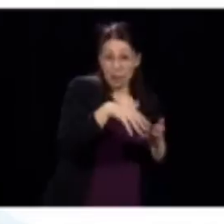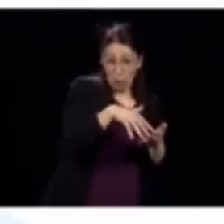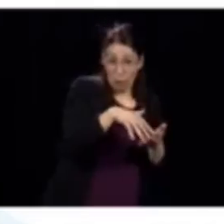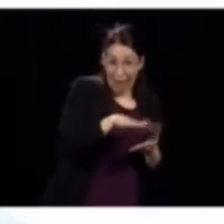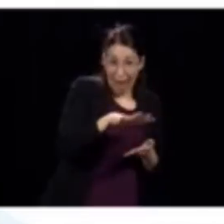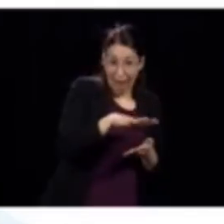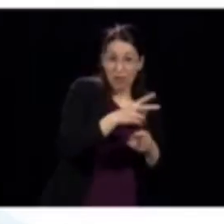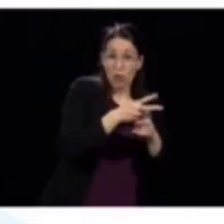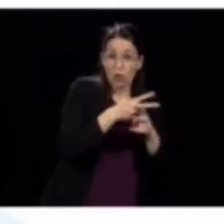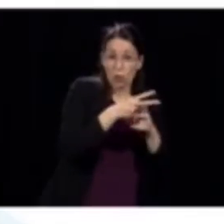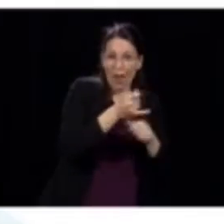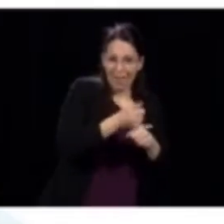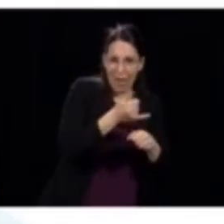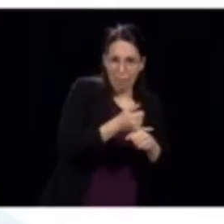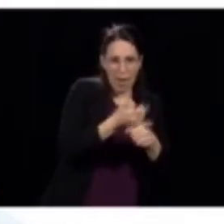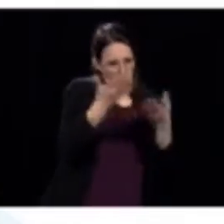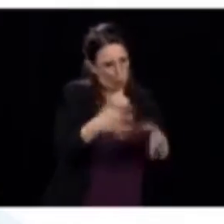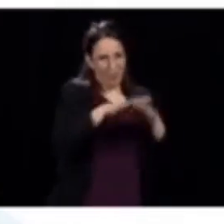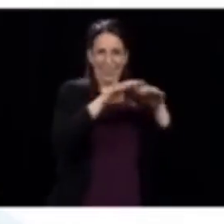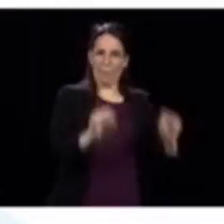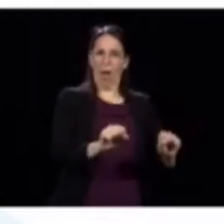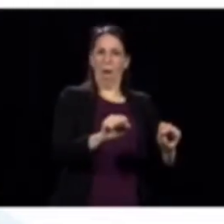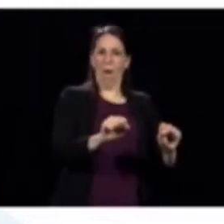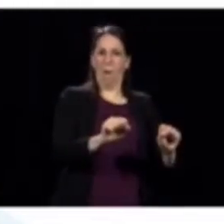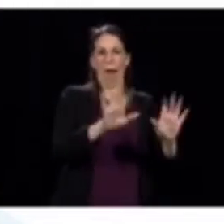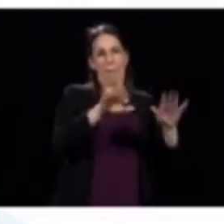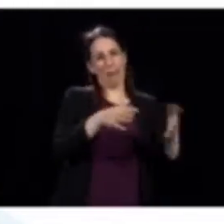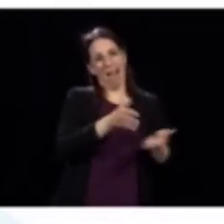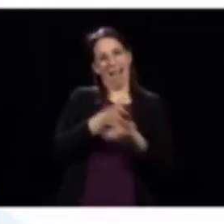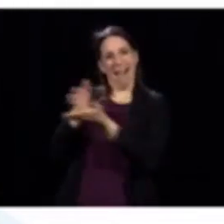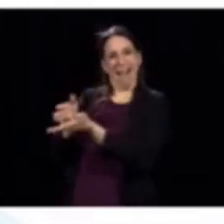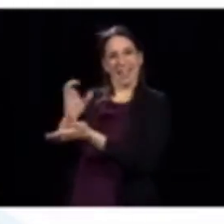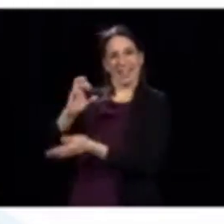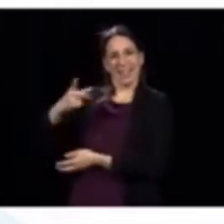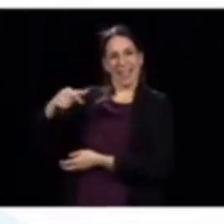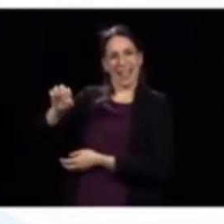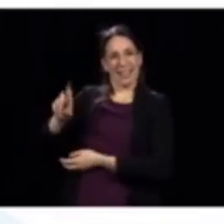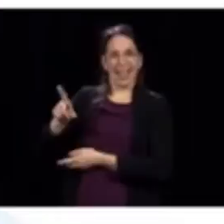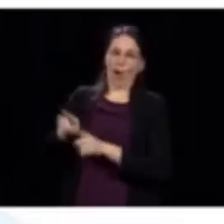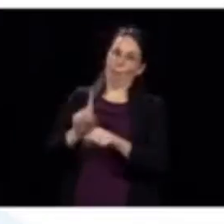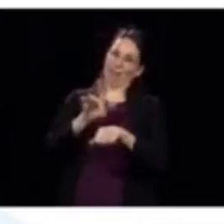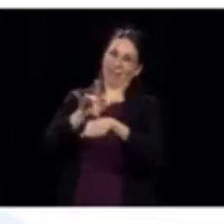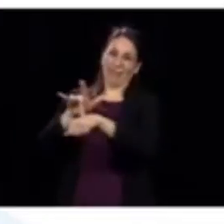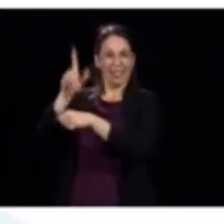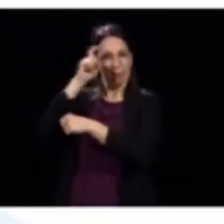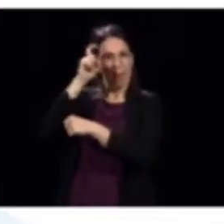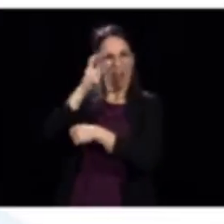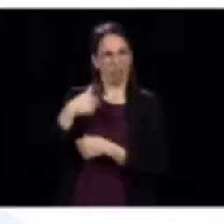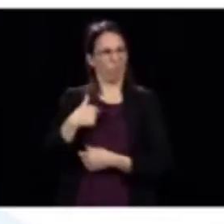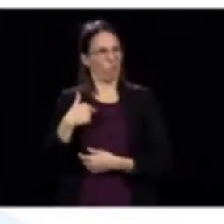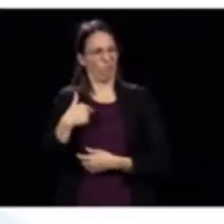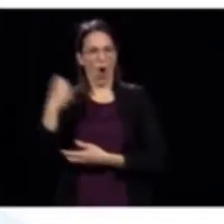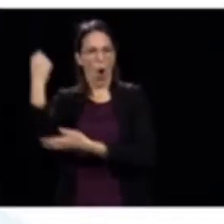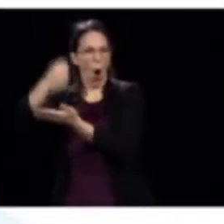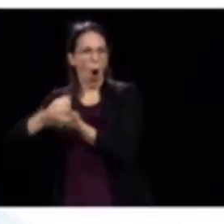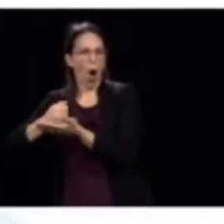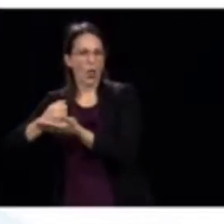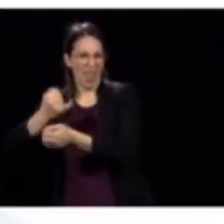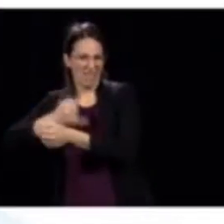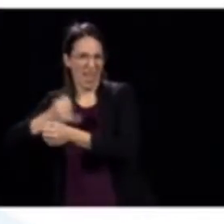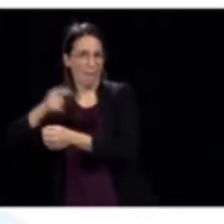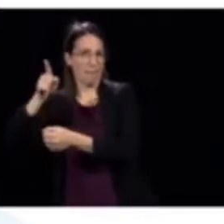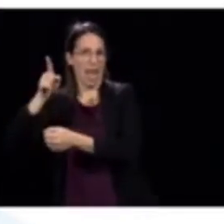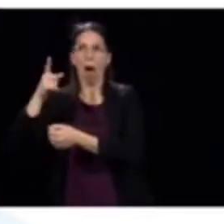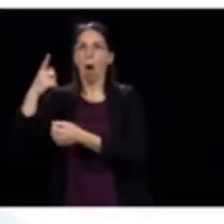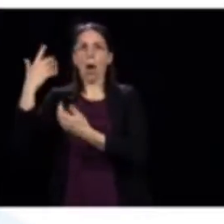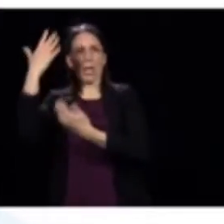diplôme s'ils allaient donner du temps dans des CHSLD. Ça donnait lieu à une certaine confusion, des inquiétudes de part de l'Ordre. Est-ce que c